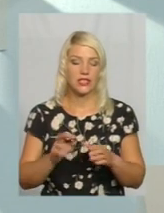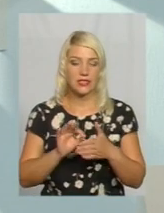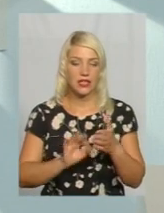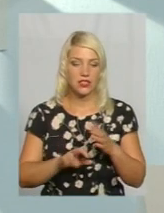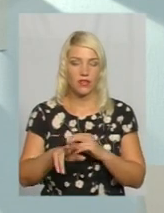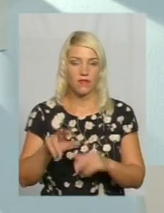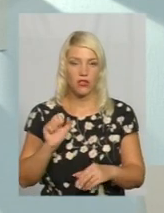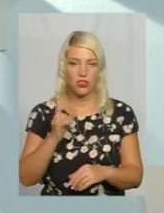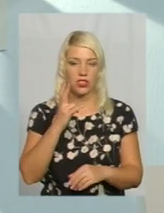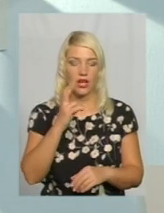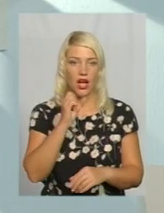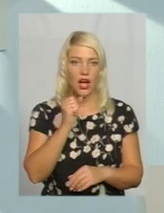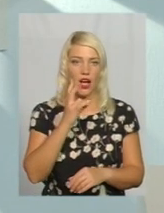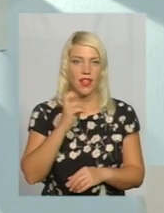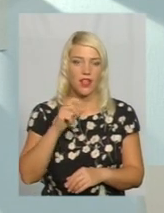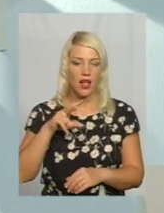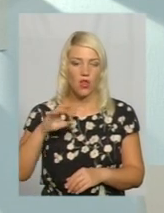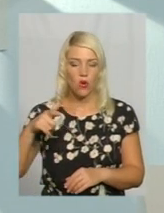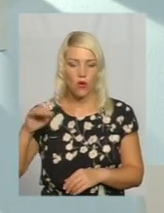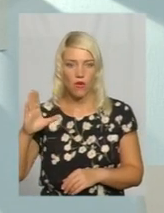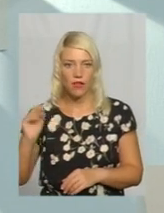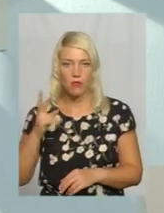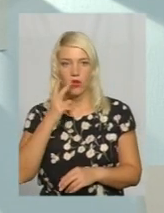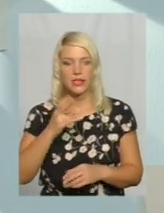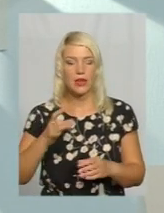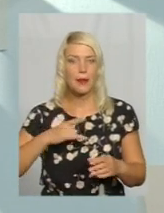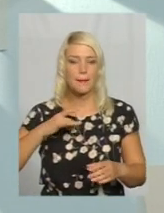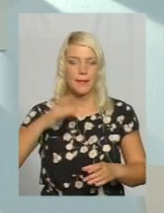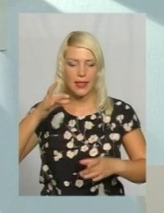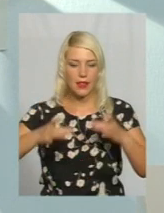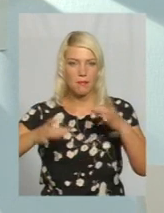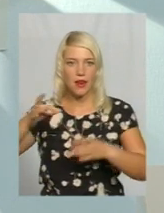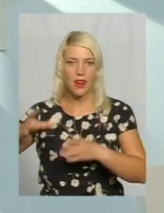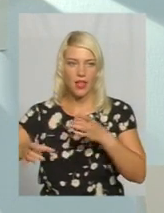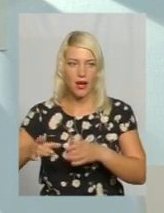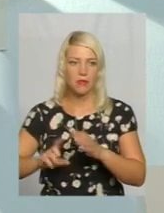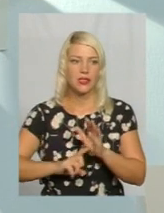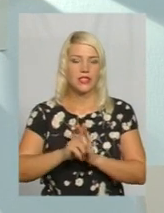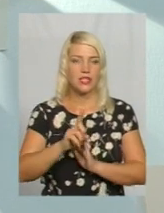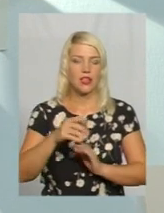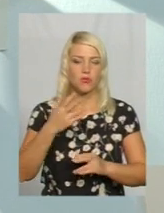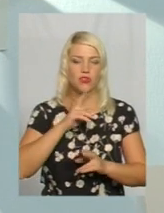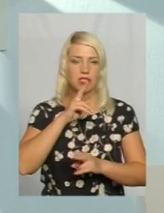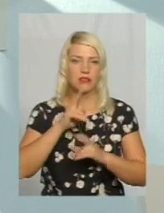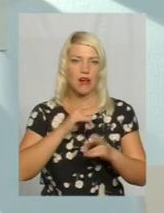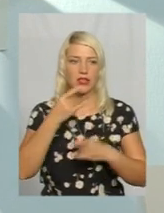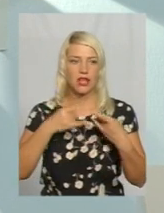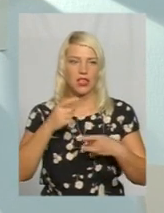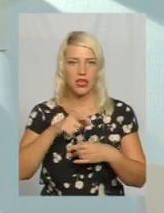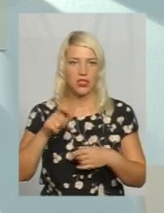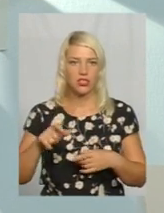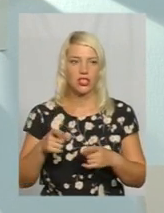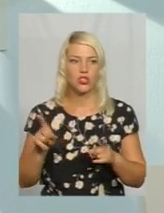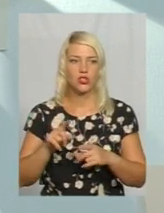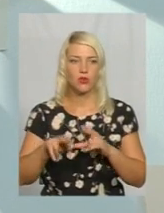аналогу показало білі плями на цих територіях, тому що одразу почали скаржитися і телеглядачі, що ми придбали тюнер